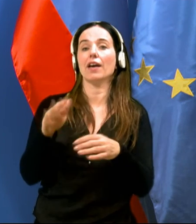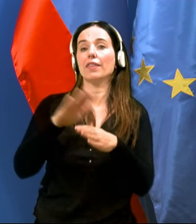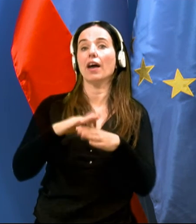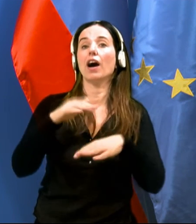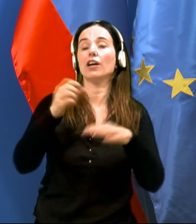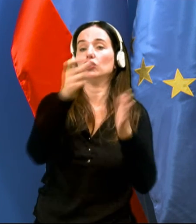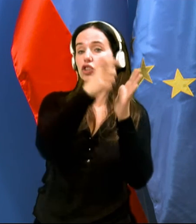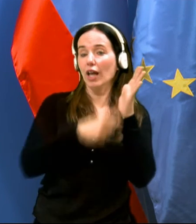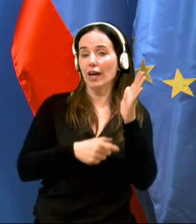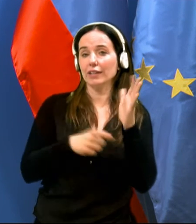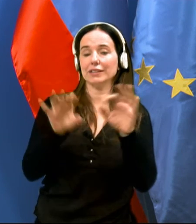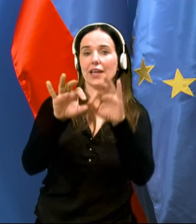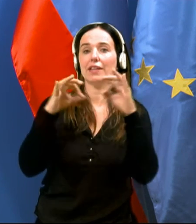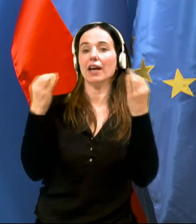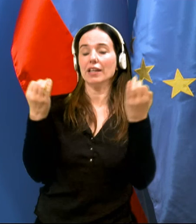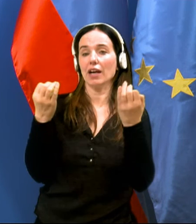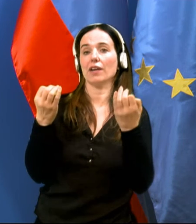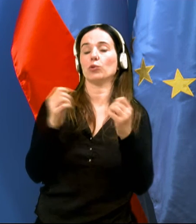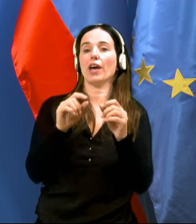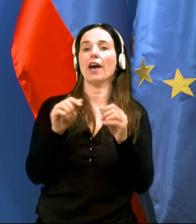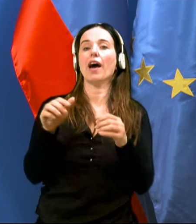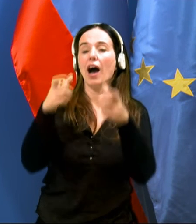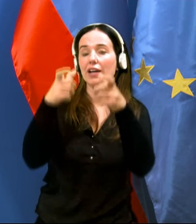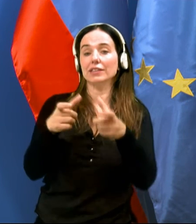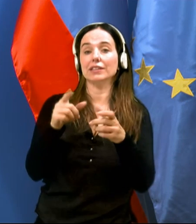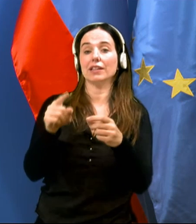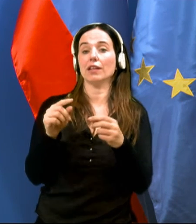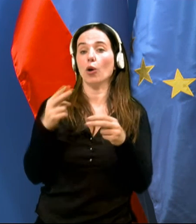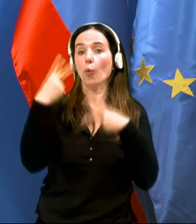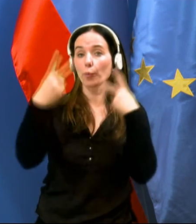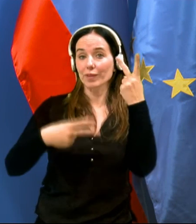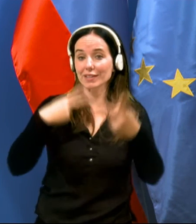javne agencije za zdravila in na komisije, ki se ukvarjajo z strategijo cepljenja,